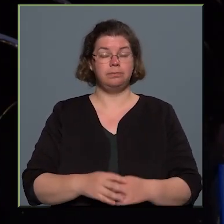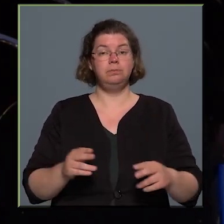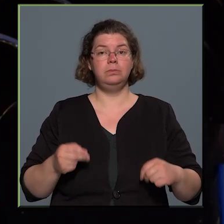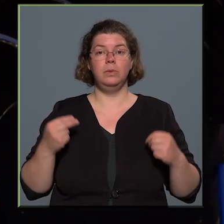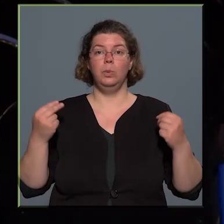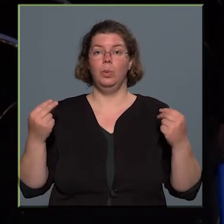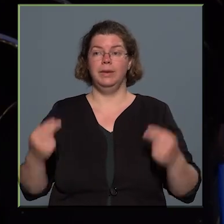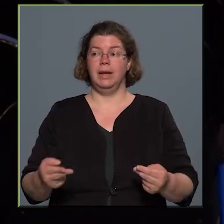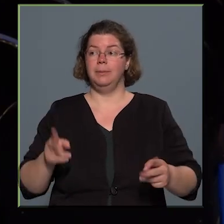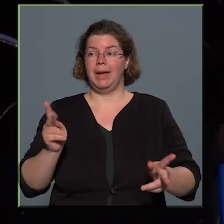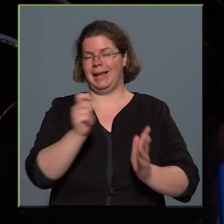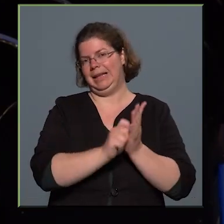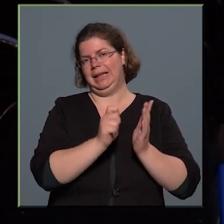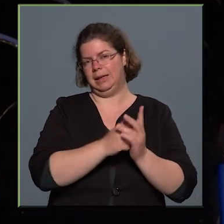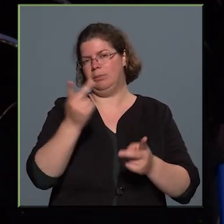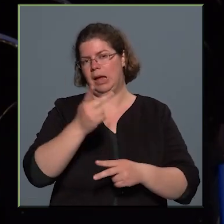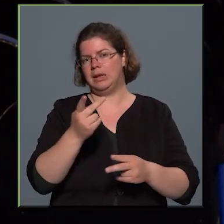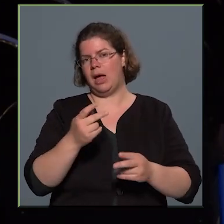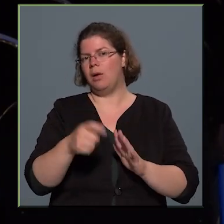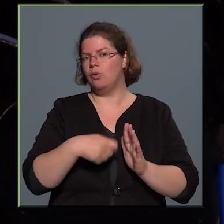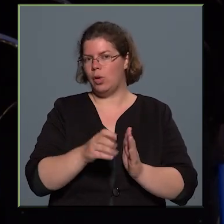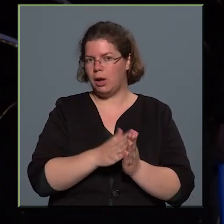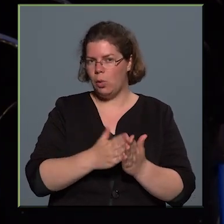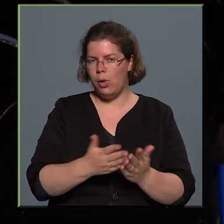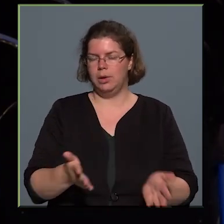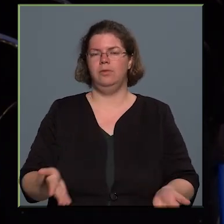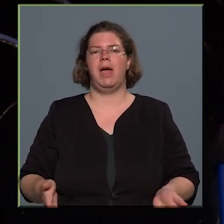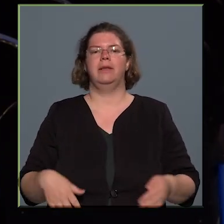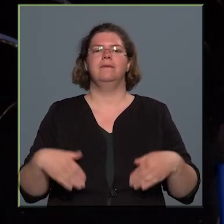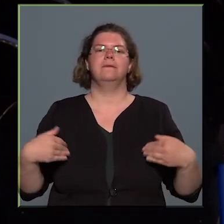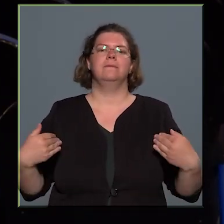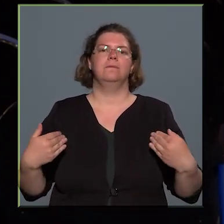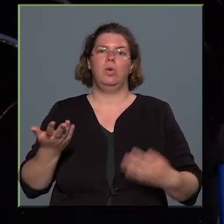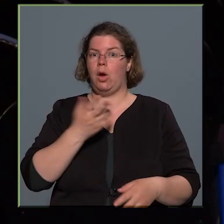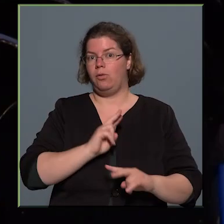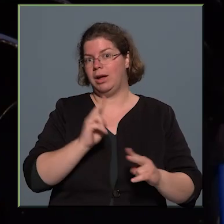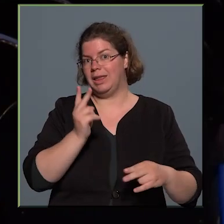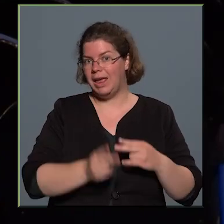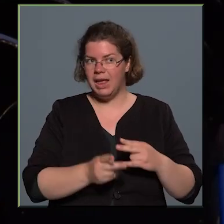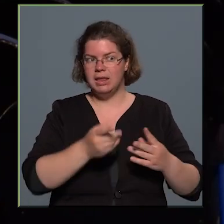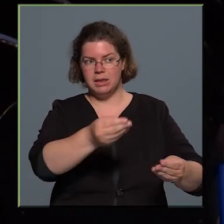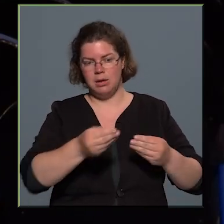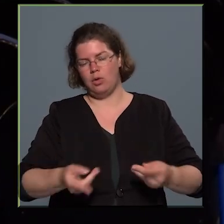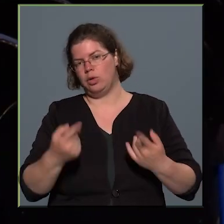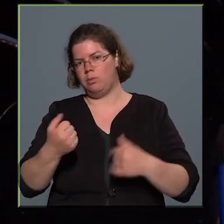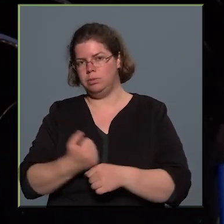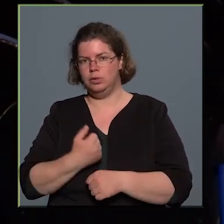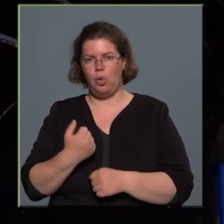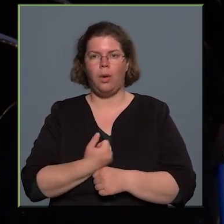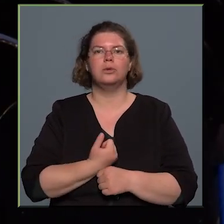Utána meg kell írni nyilván a forgatókönyvet, vagy hat van kész forgatókönyv, akkor nyilván abból dolgozunk.